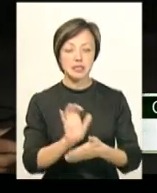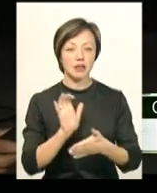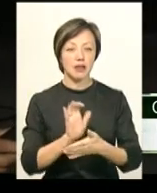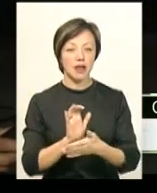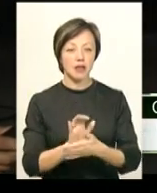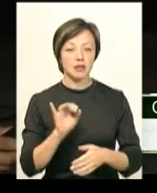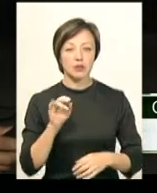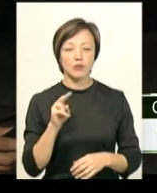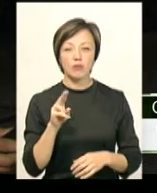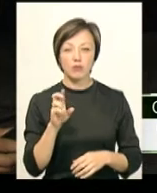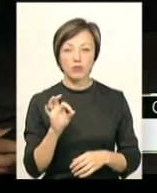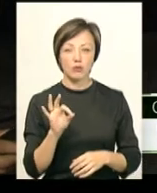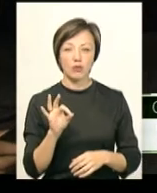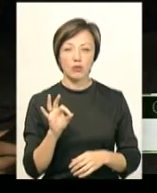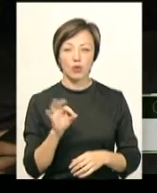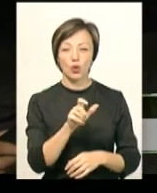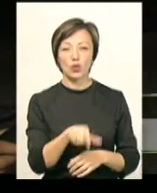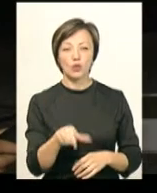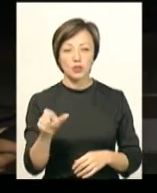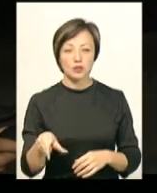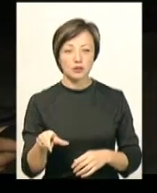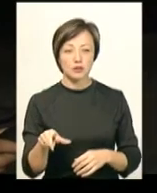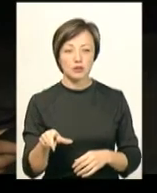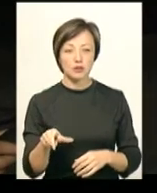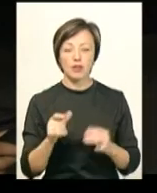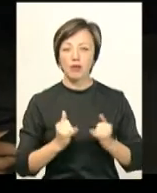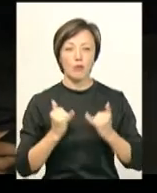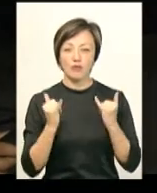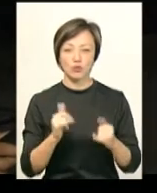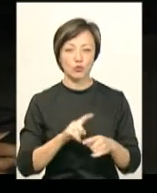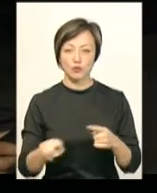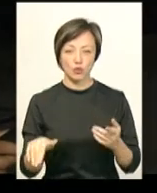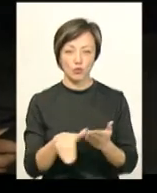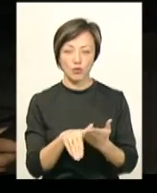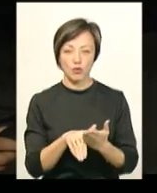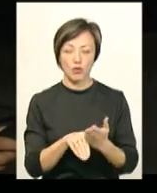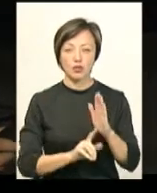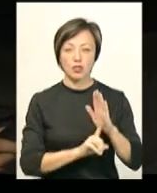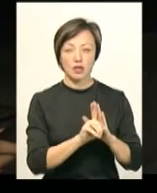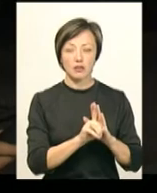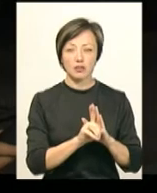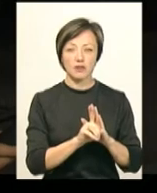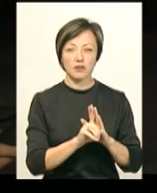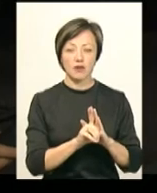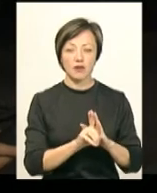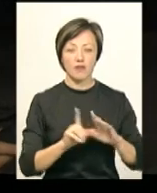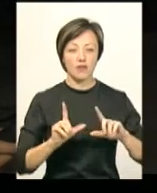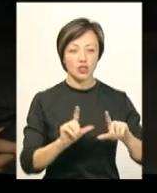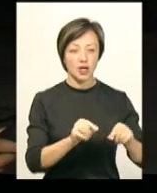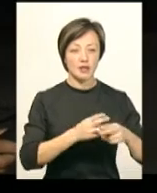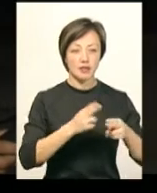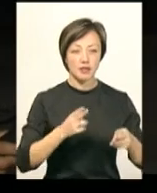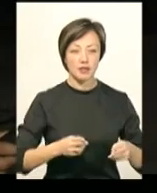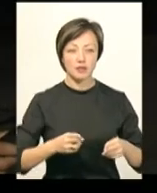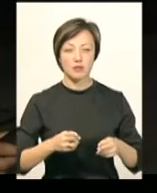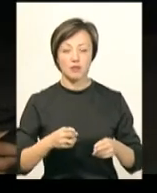вмічаємо, і люди не поважають швидку допомогу. Починаючи, як виїжджаємо з станції,